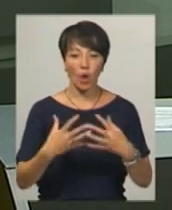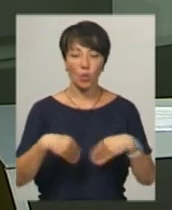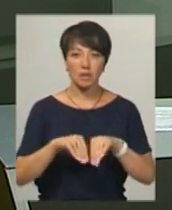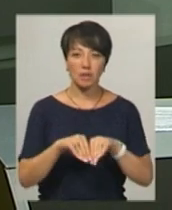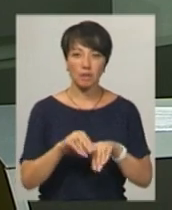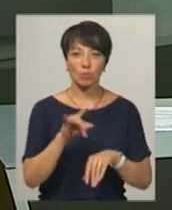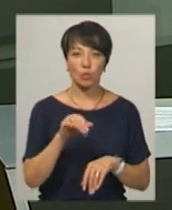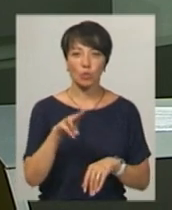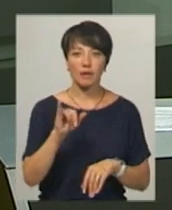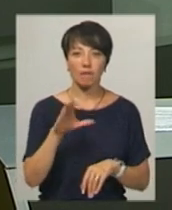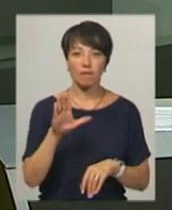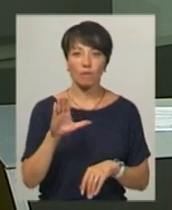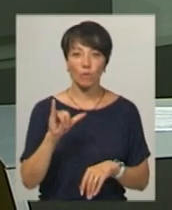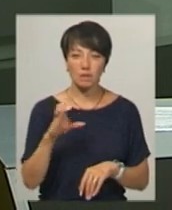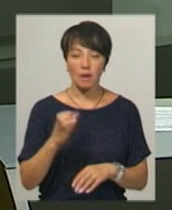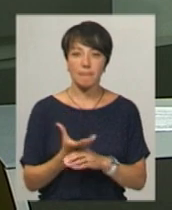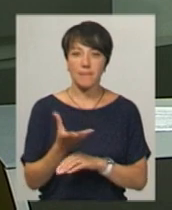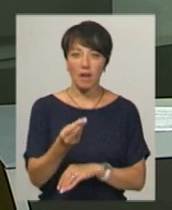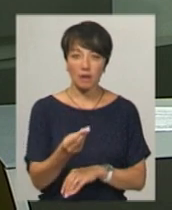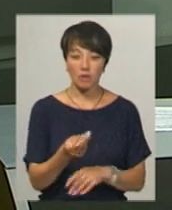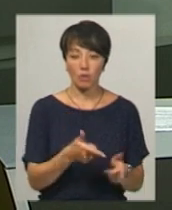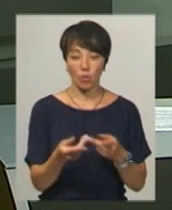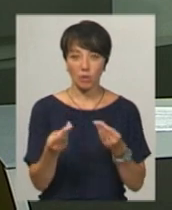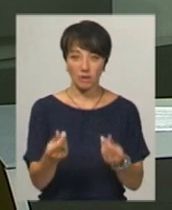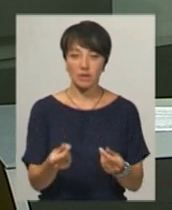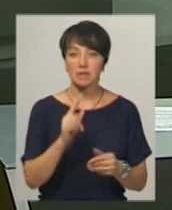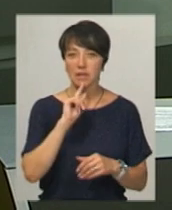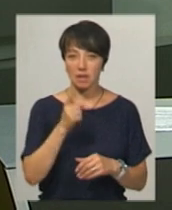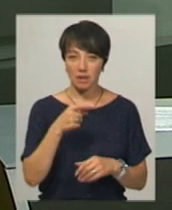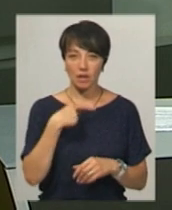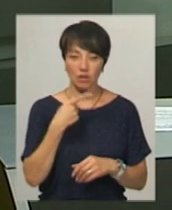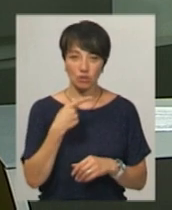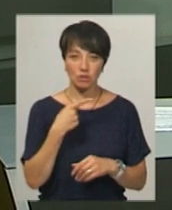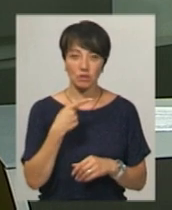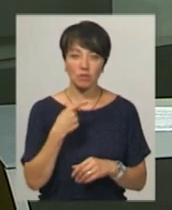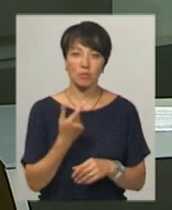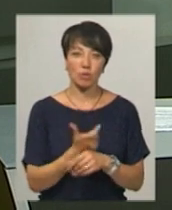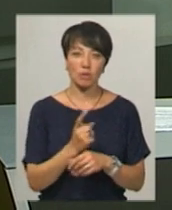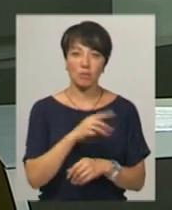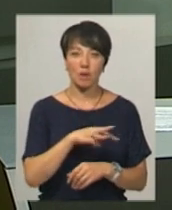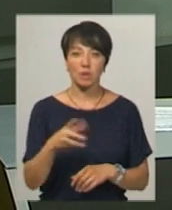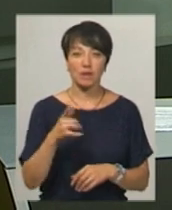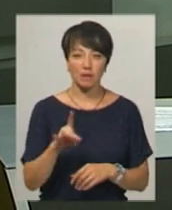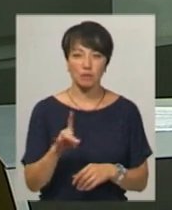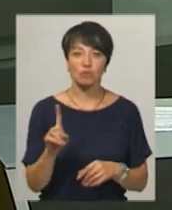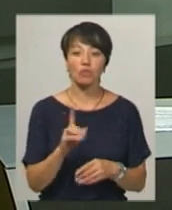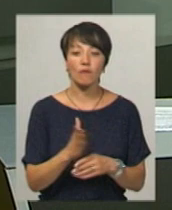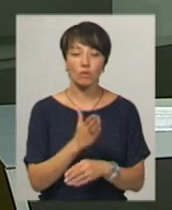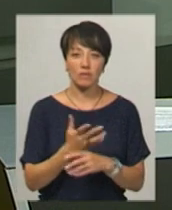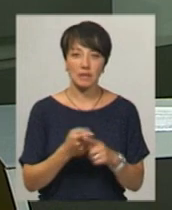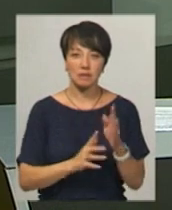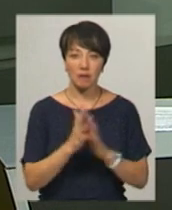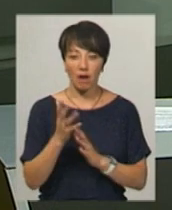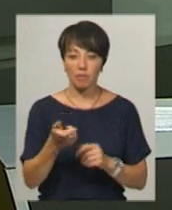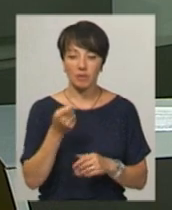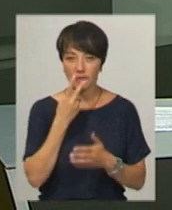Прудивусів. Платять за лікарські рослини готівкою. За рік, каже Микола, Прудивус понад мільйон гривень. Що виготовляють з трав